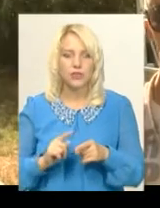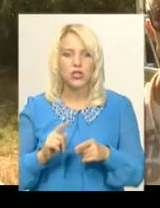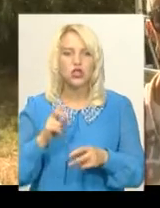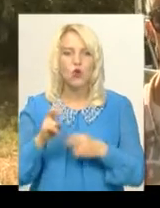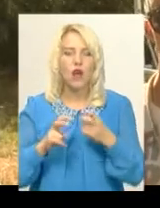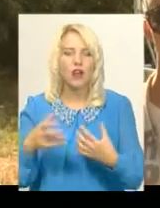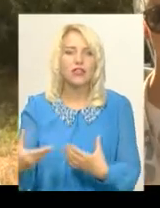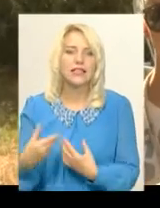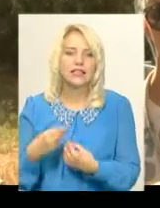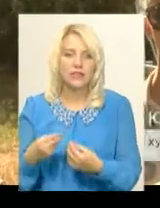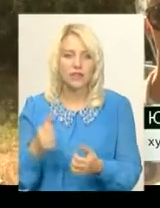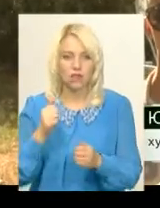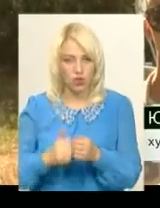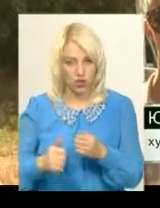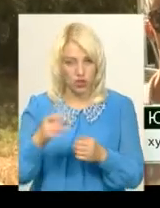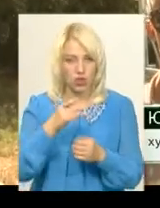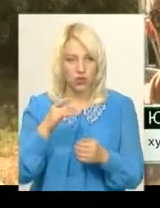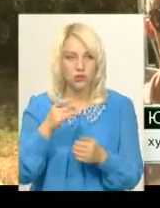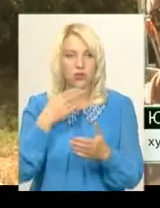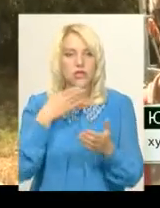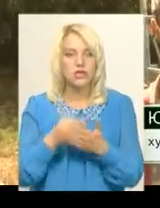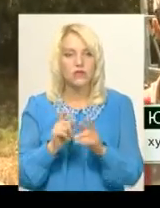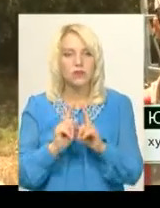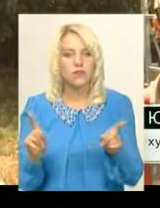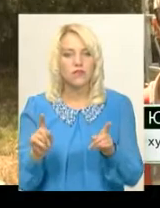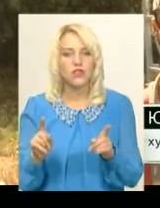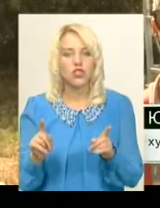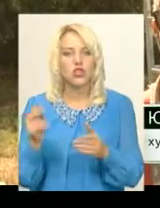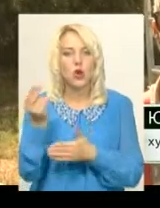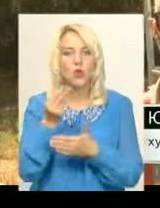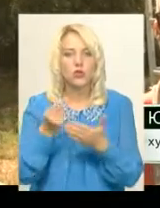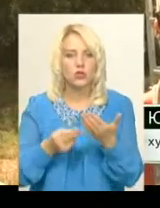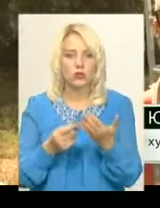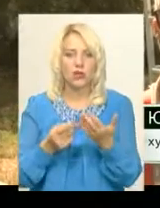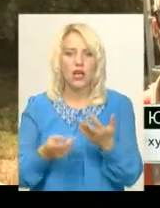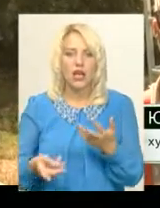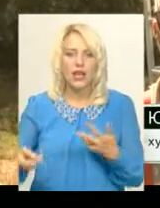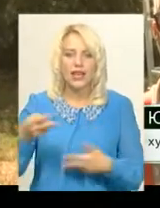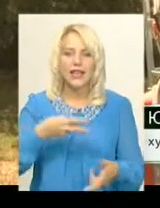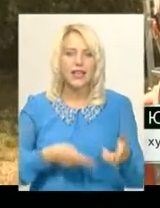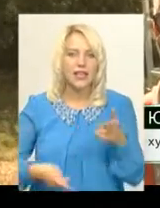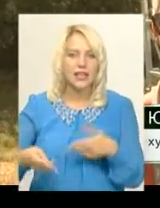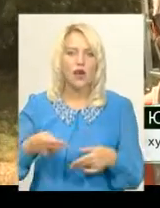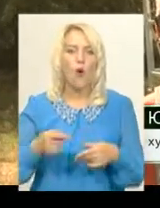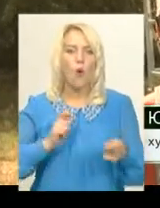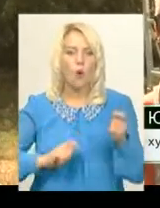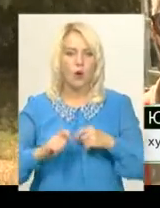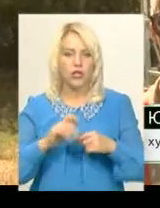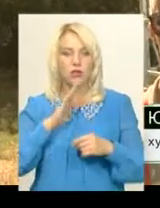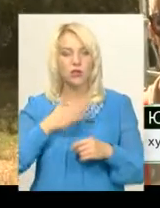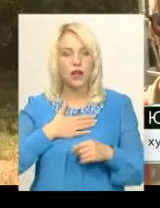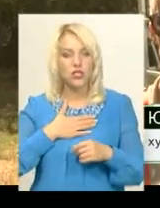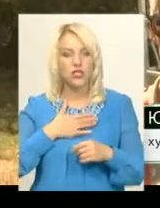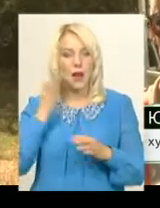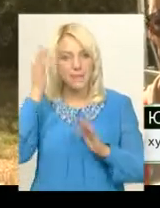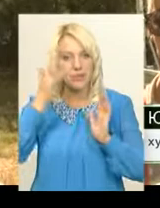Кожен регіон мав свої специфічні узори, специфічний крій одягу. Тому наша місія полягає